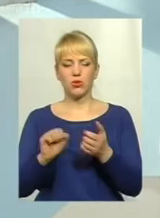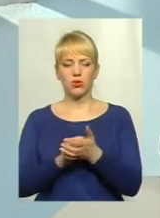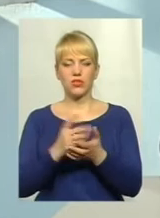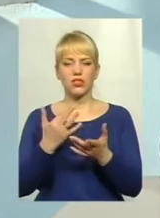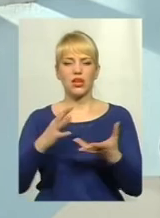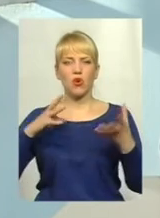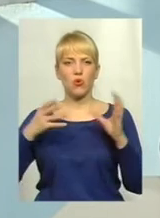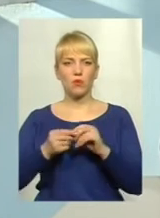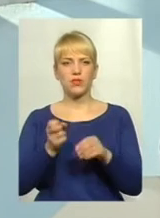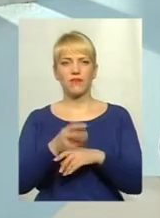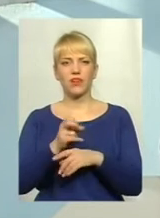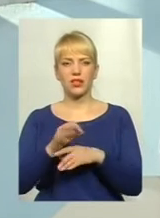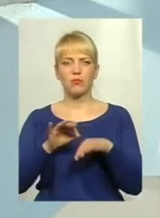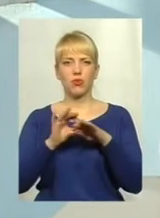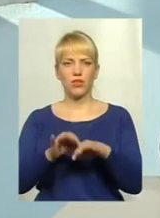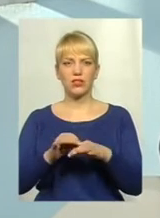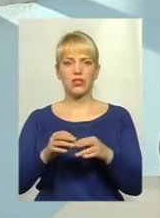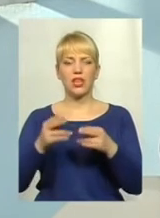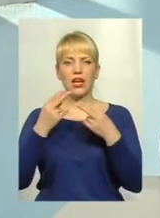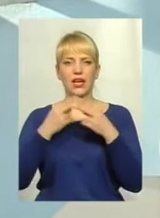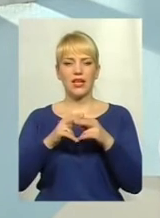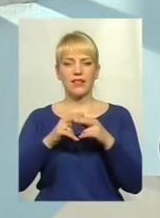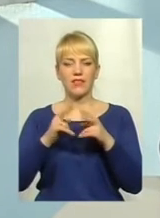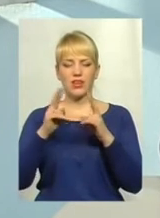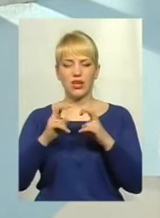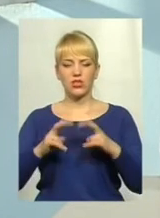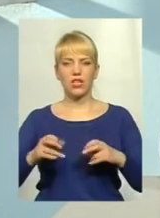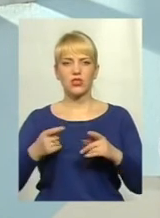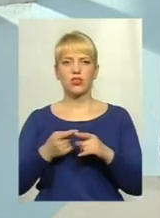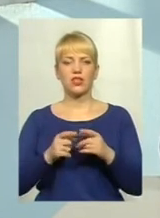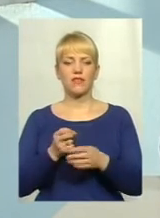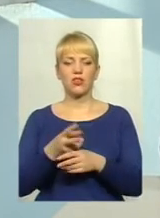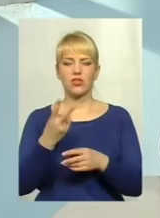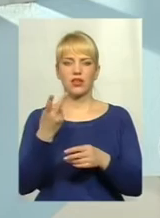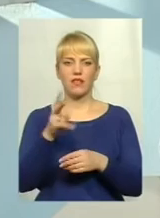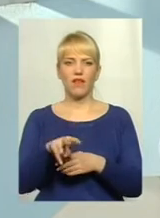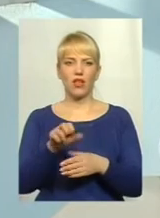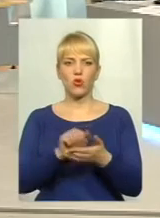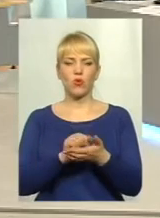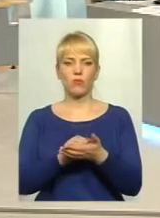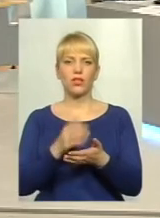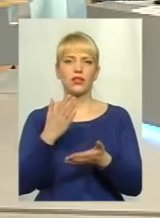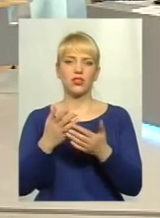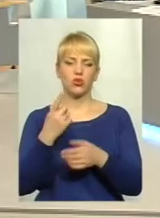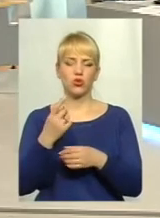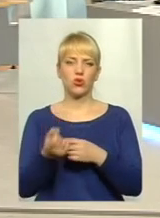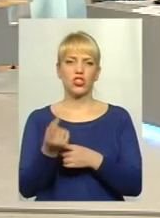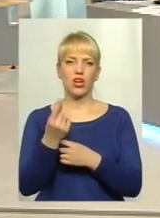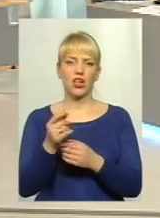викидів та провести інвентаризацію викидів. Оці два документи комплексно, якщо це одна джерла викиду,